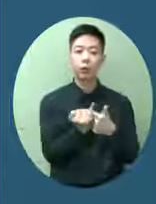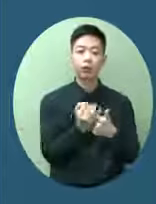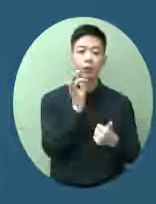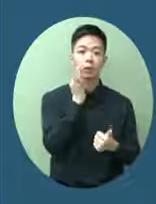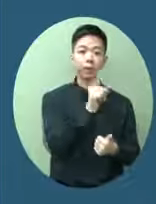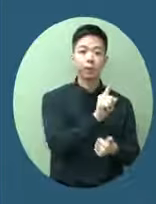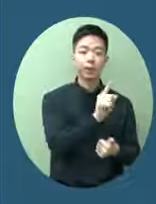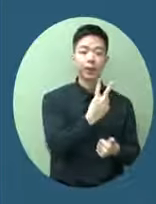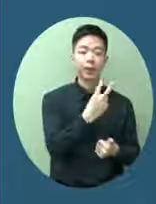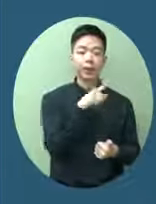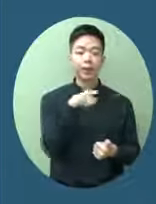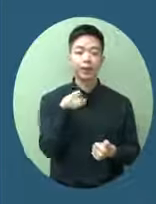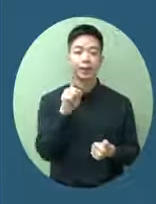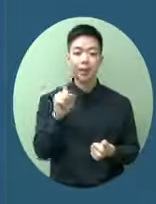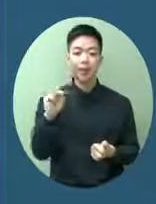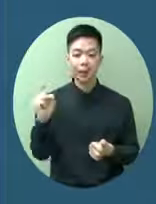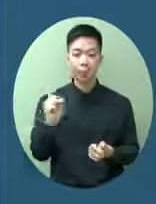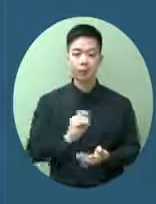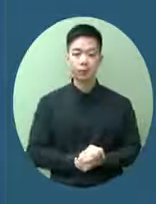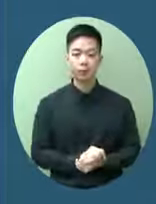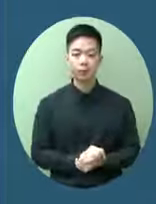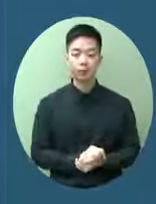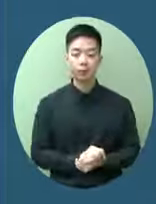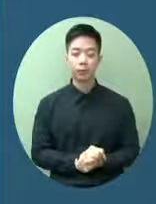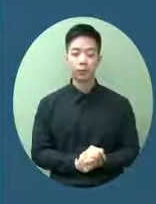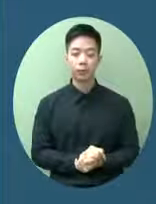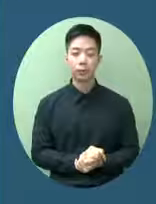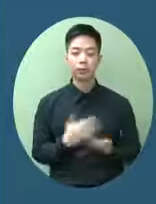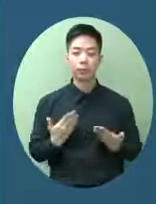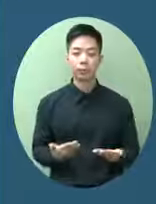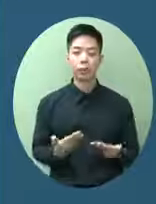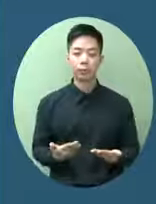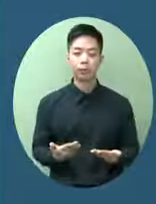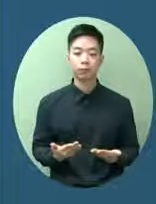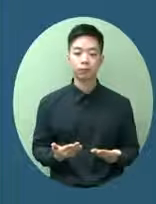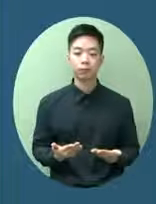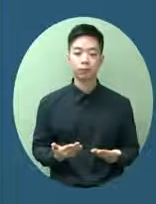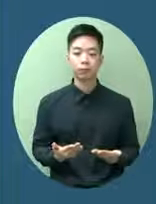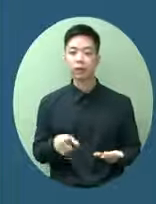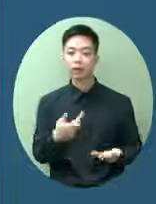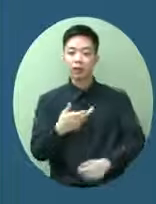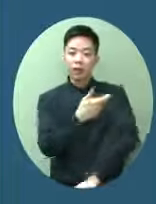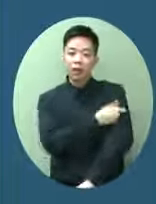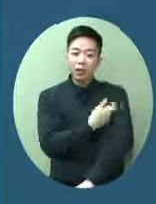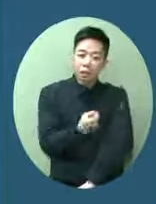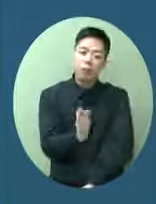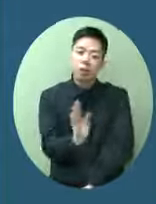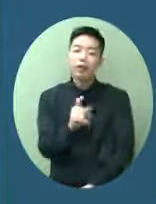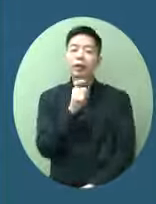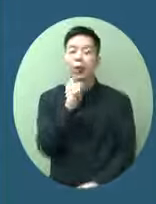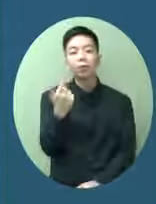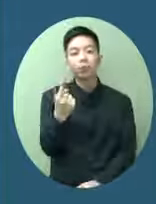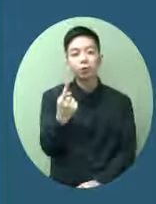19歲的學生現在他們打了也不是很差的有50%